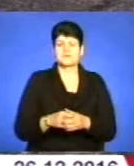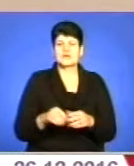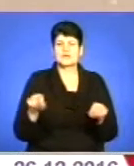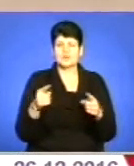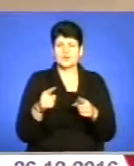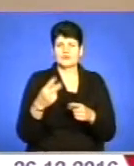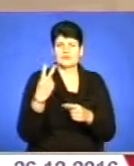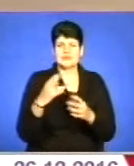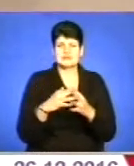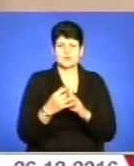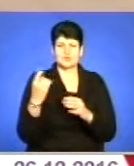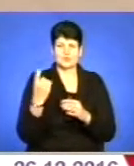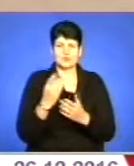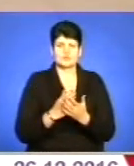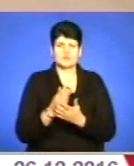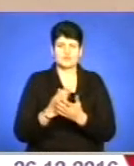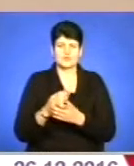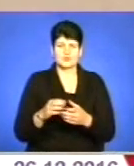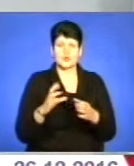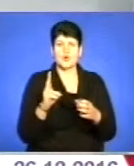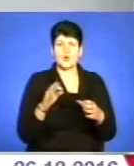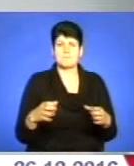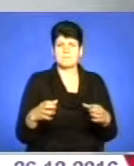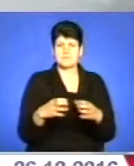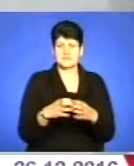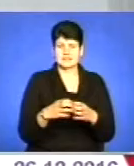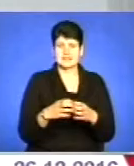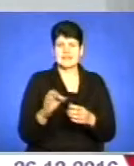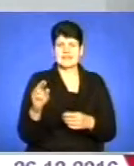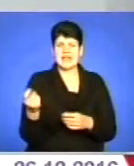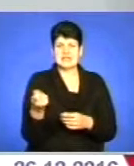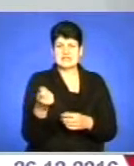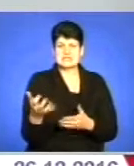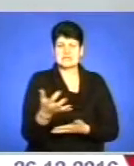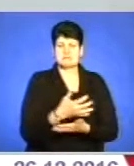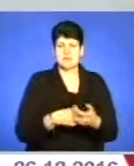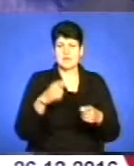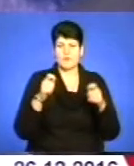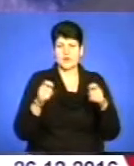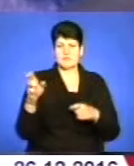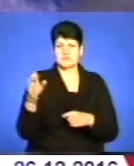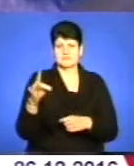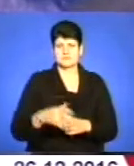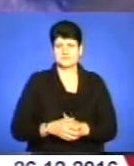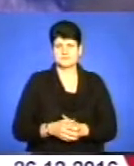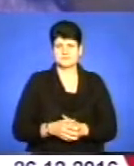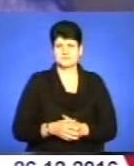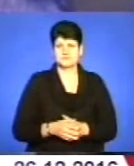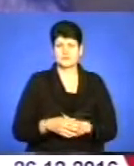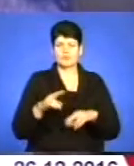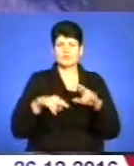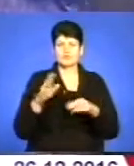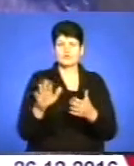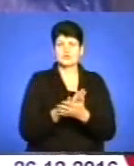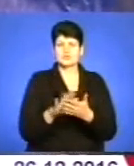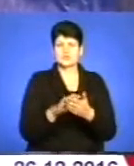Створено два сільськогосподарських обслуговуючих кооперативи з ягідництва та збирання молока на Бережанщині. Будівництво очистих споруд